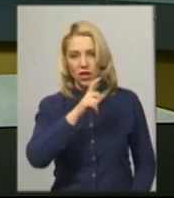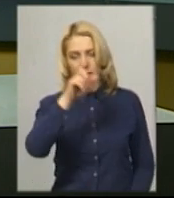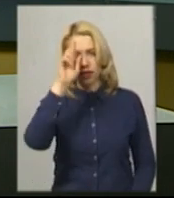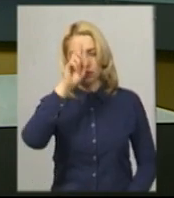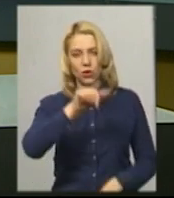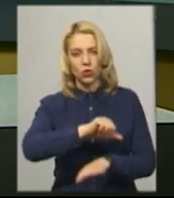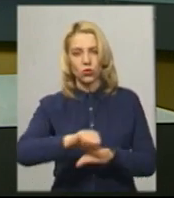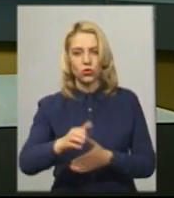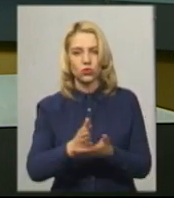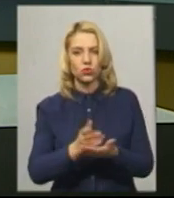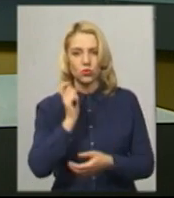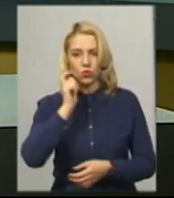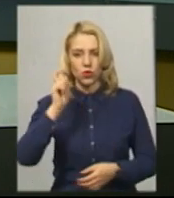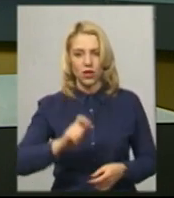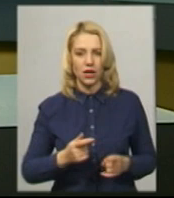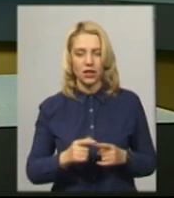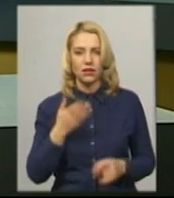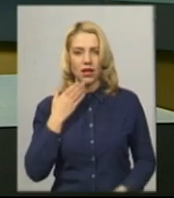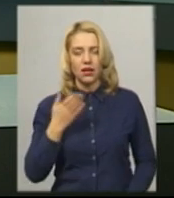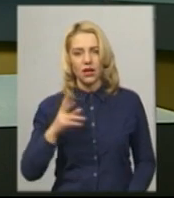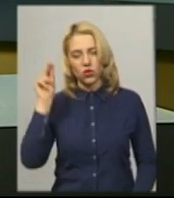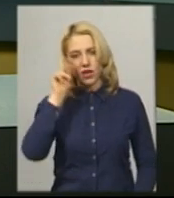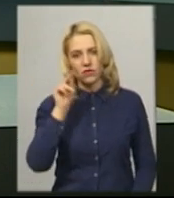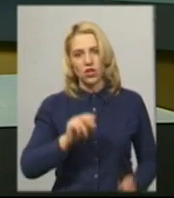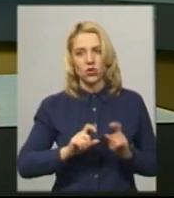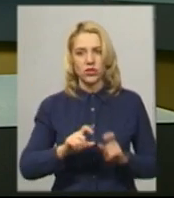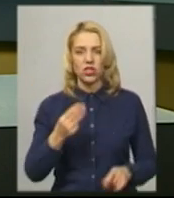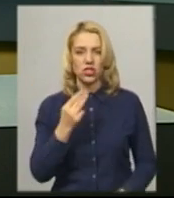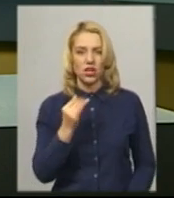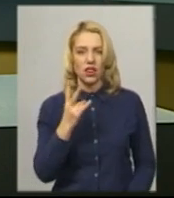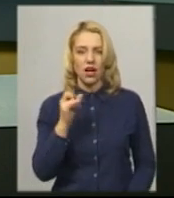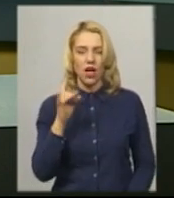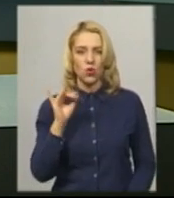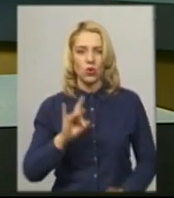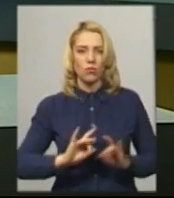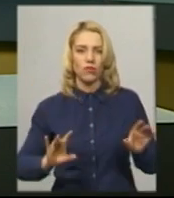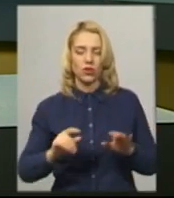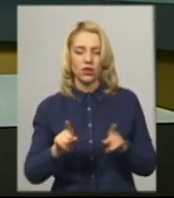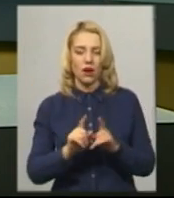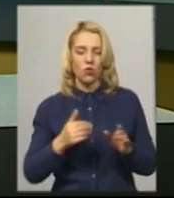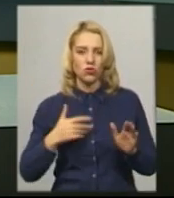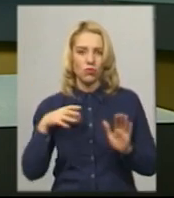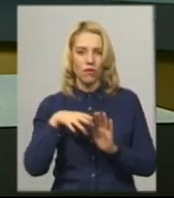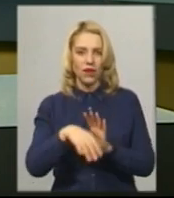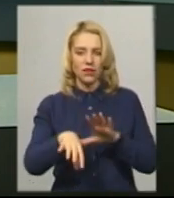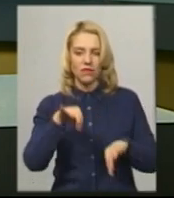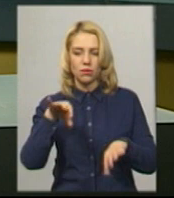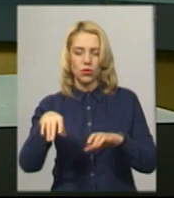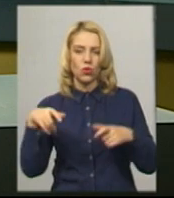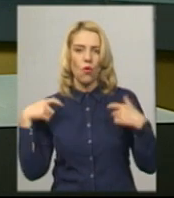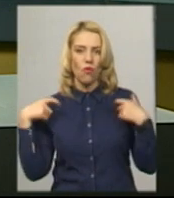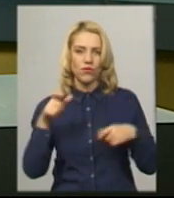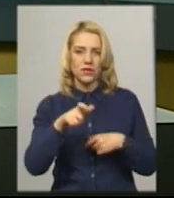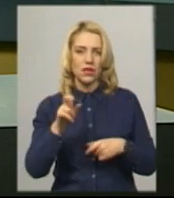Держприкордонслужби України. Ректор навчального закладу Олег Шенкарук повідомив, так хочуть запровадити відбір офіцерів, котрі обіймуть